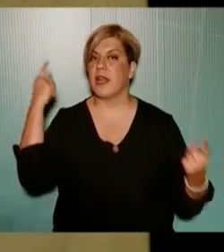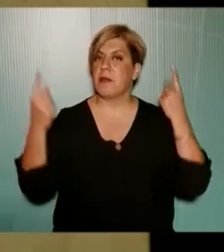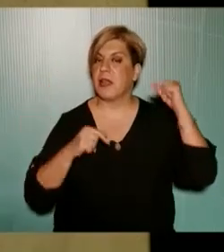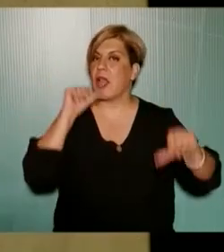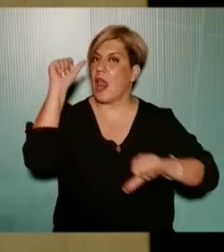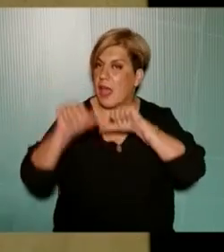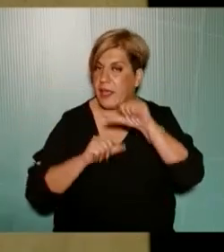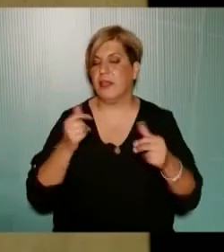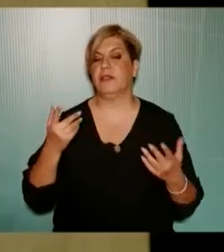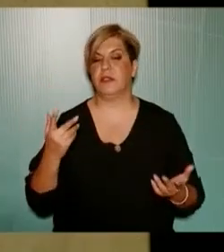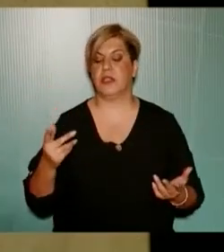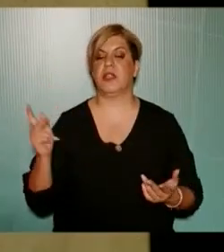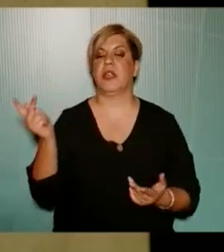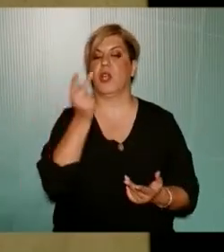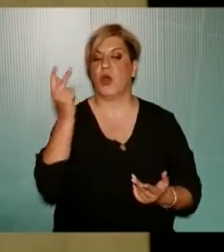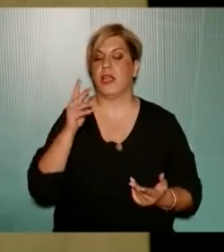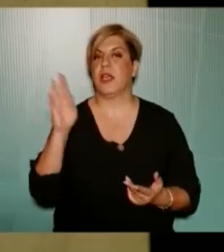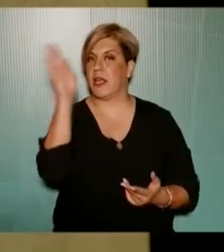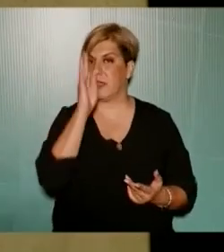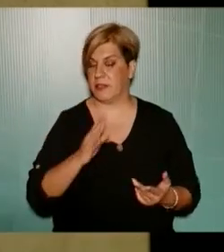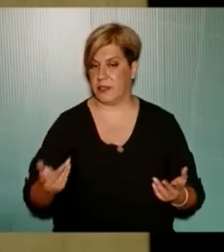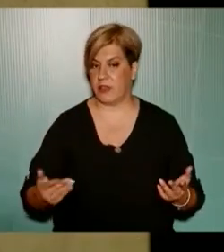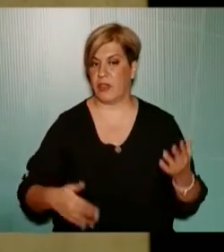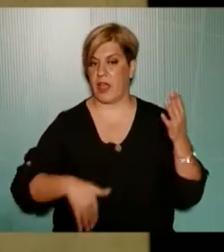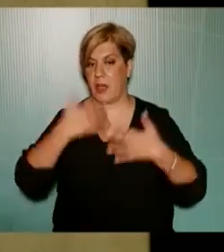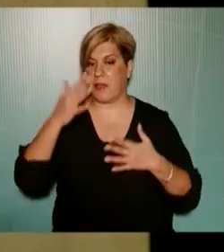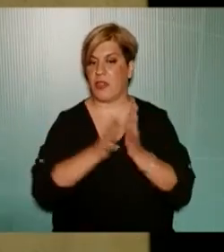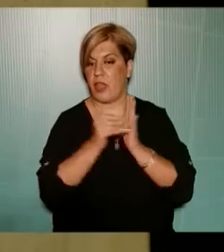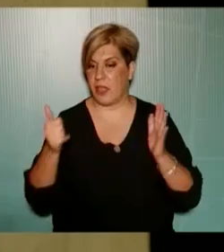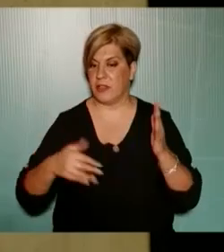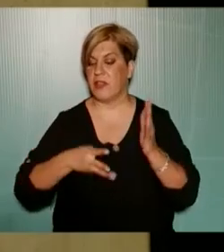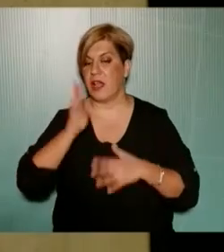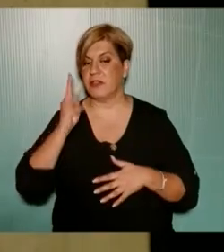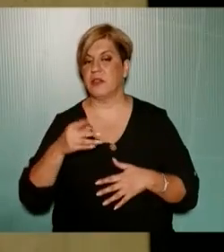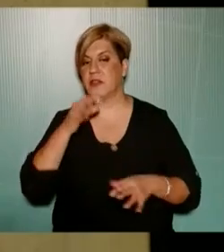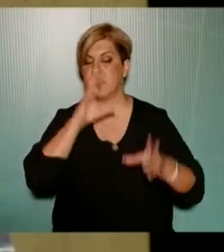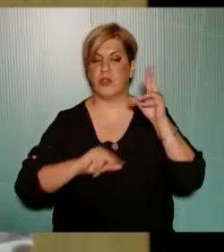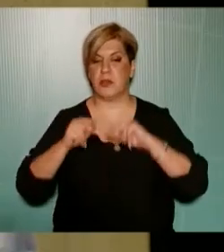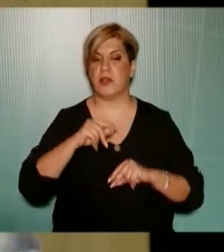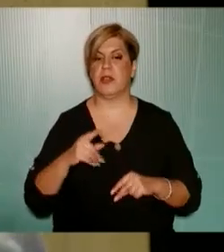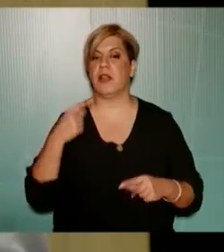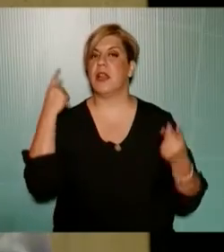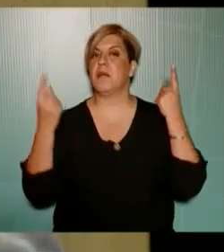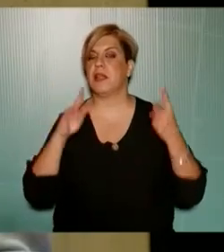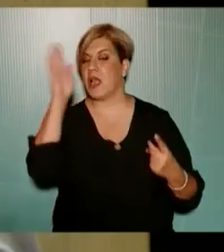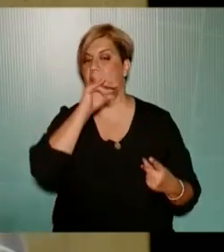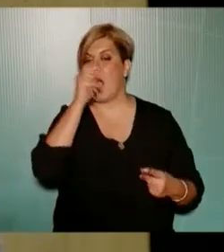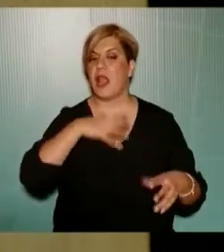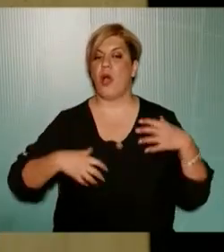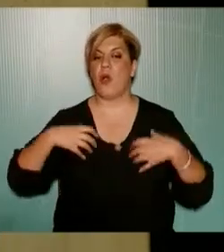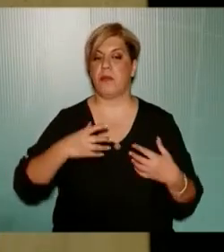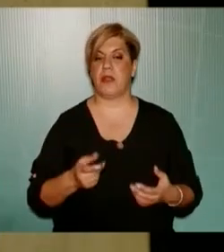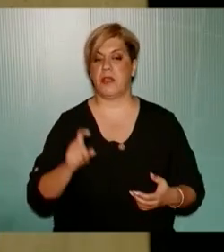αλλαγή κλιματική κρίση το 2015 και το 2016 και το 2014 δεν συζητούσαμε για την κλιματική κρίση είχαμε άλλη αγωνία αν θα